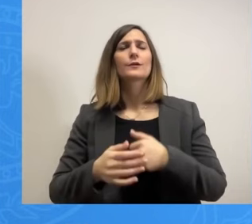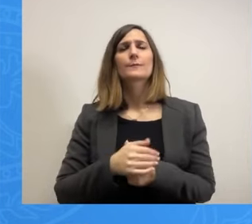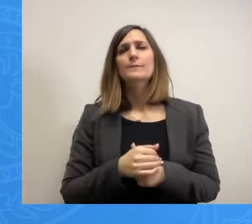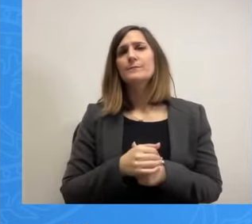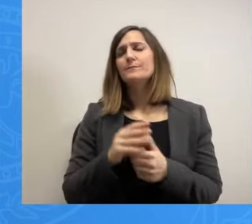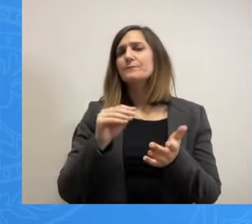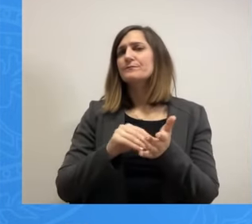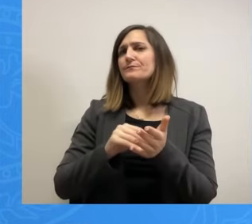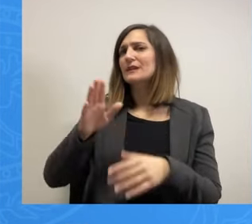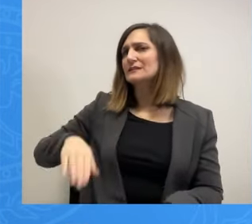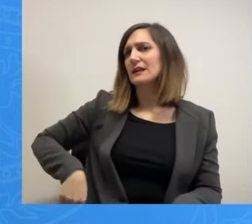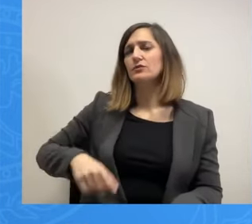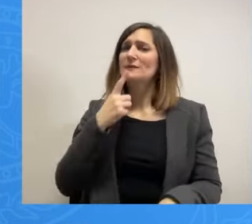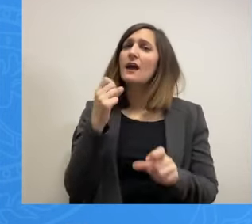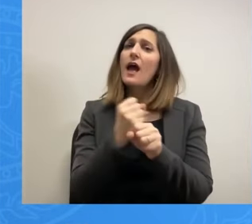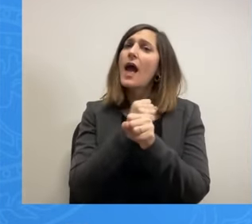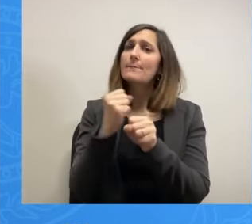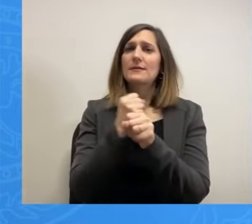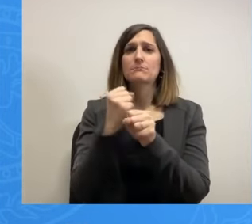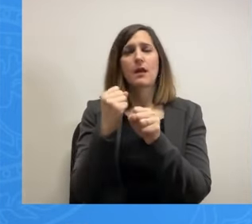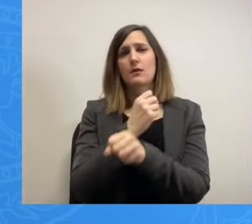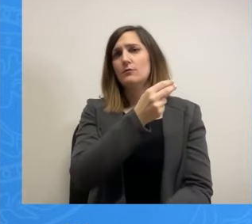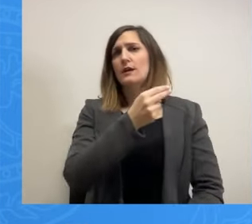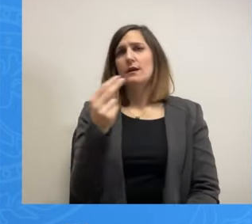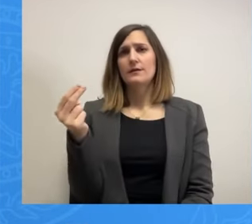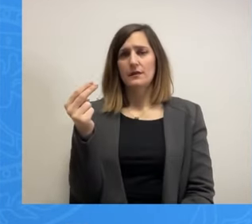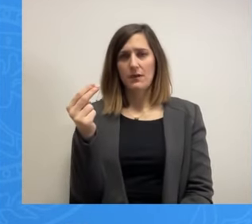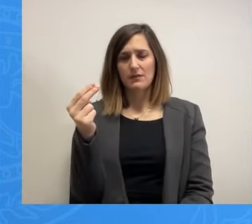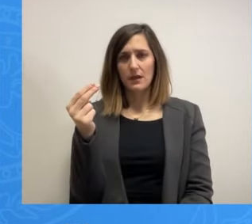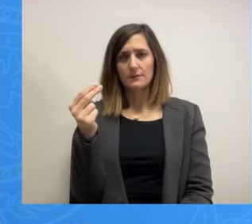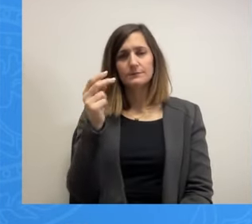θέματα που θέλουμε να βάζουμε και δεν αφορούν μόνο τη λογοδοσίας,